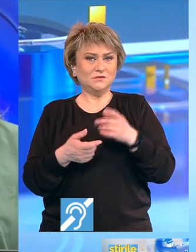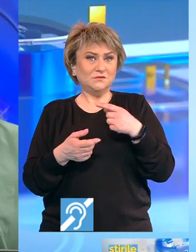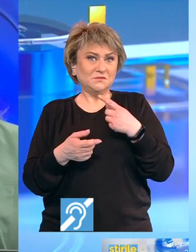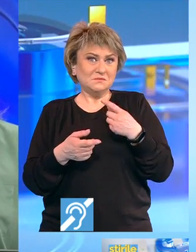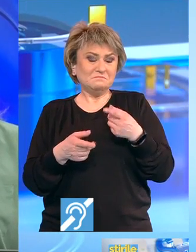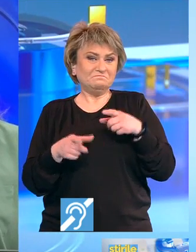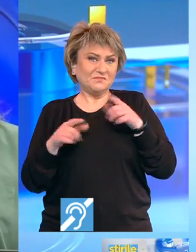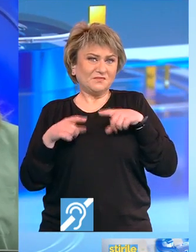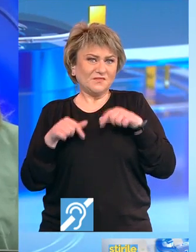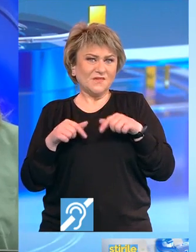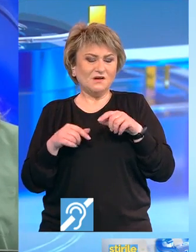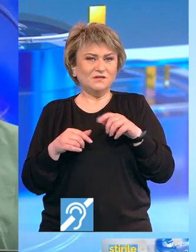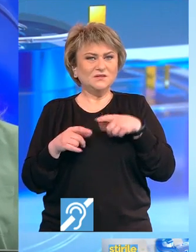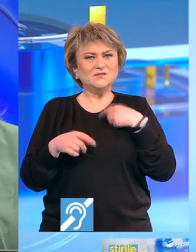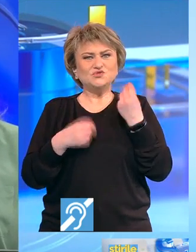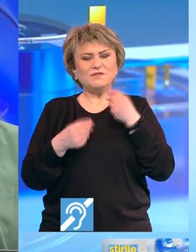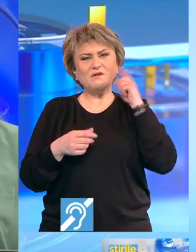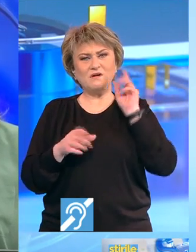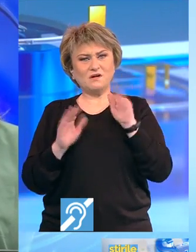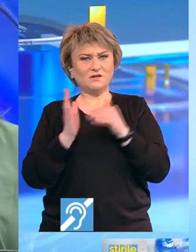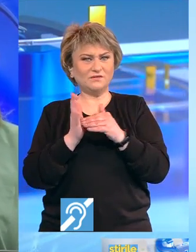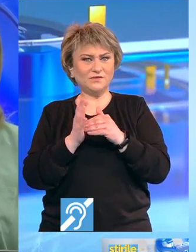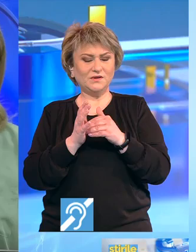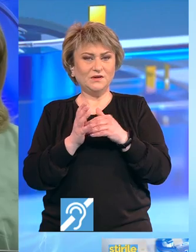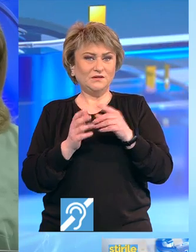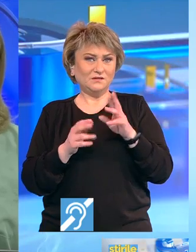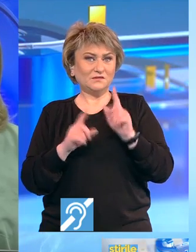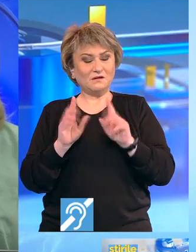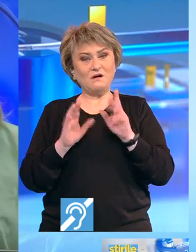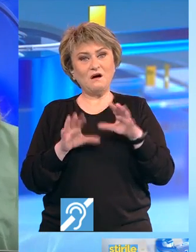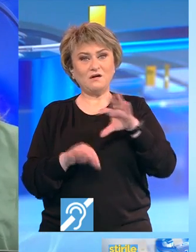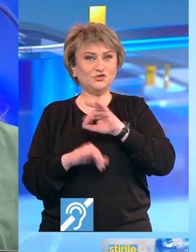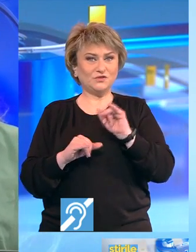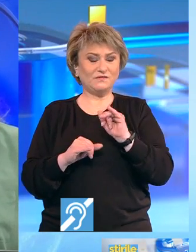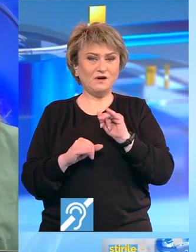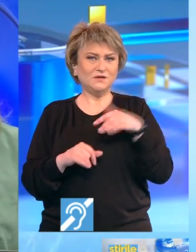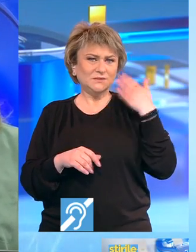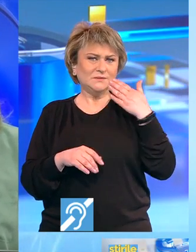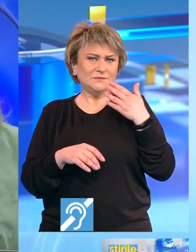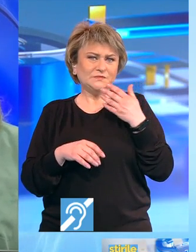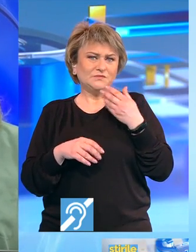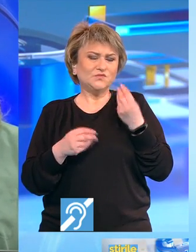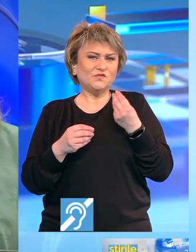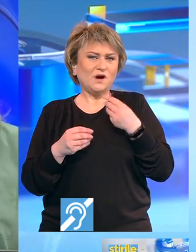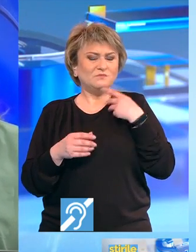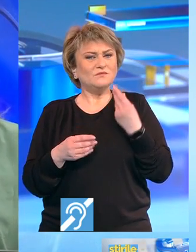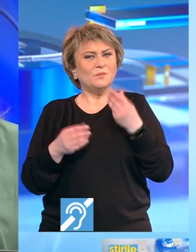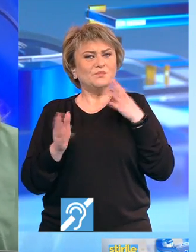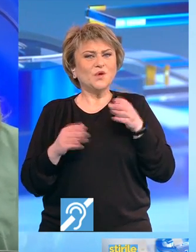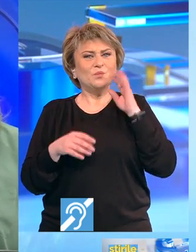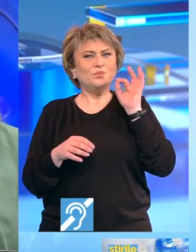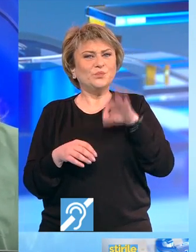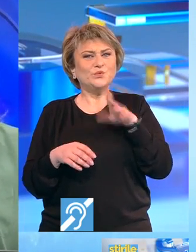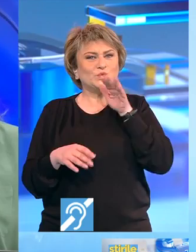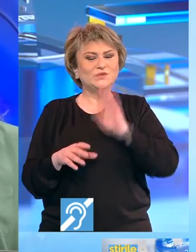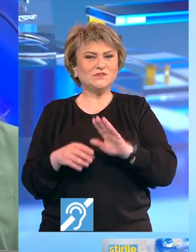astăzi, dar nu neapărat pentru că ei le consideră necesare, dar s-ar putea ca altcineva să dorească să scoată din pușculița comună partenerul